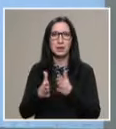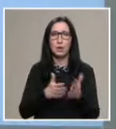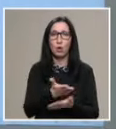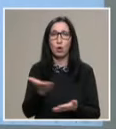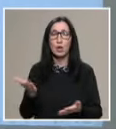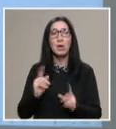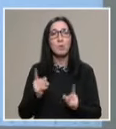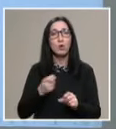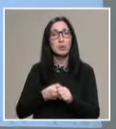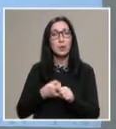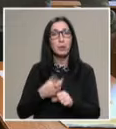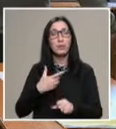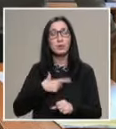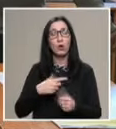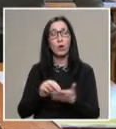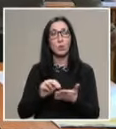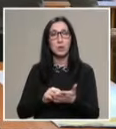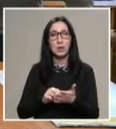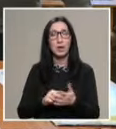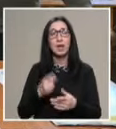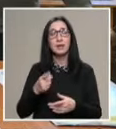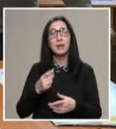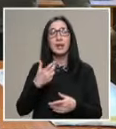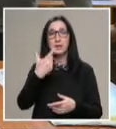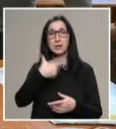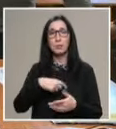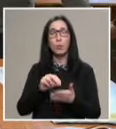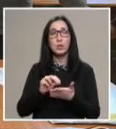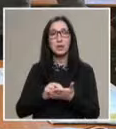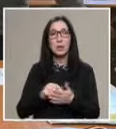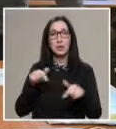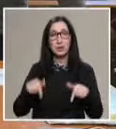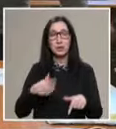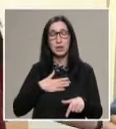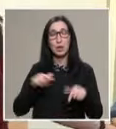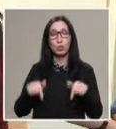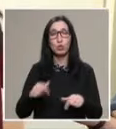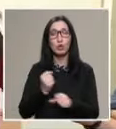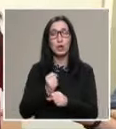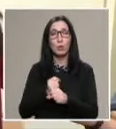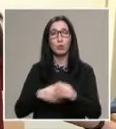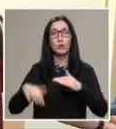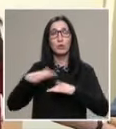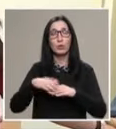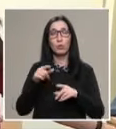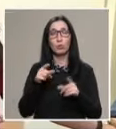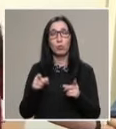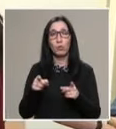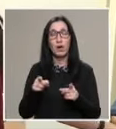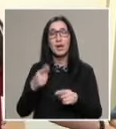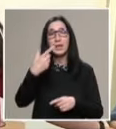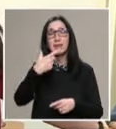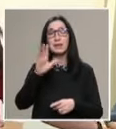направят своето портфолио. В това портфолио те се самооценяват и ние тук ще работим днес върху това тяхната